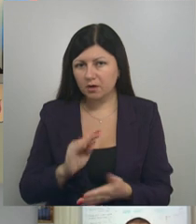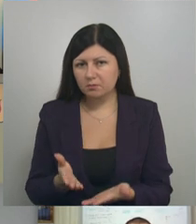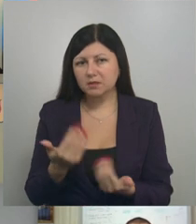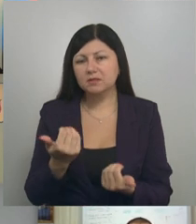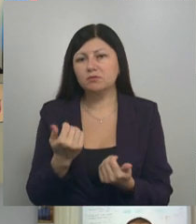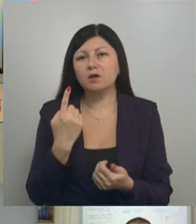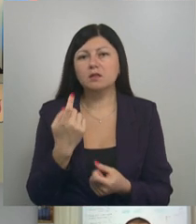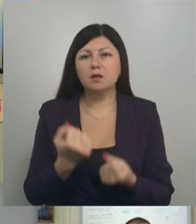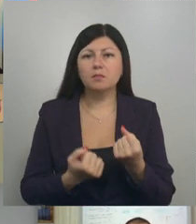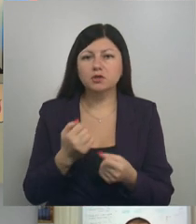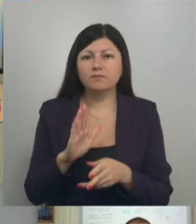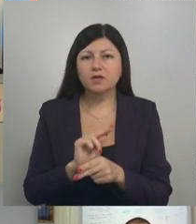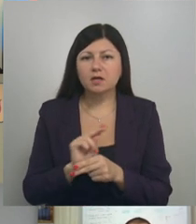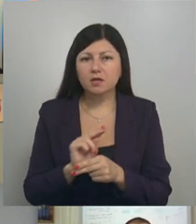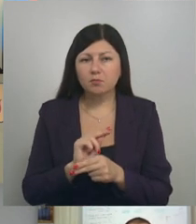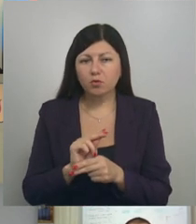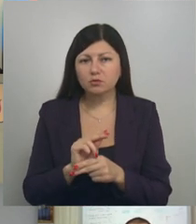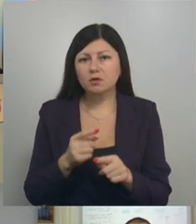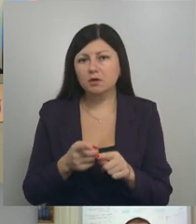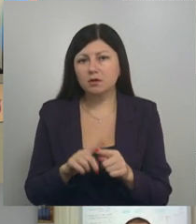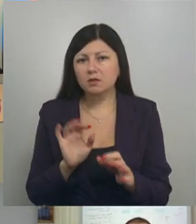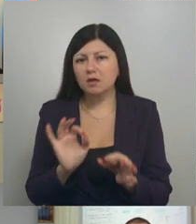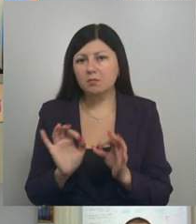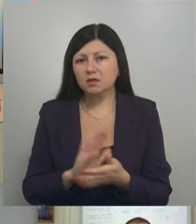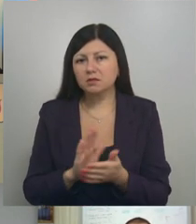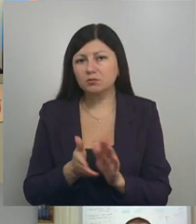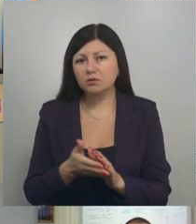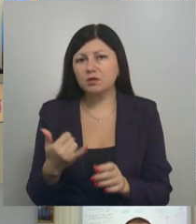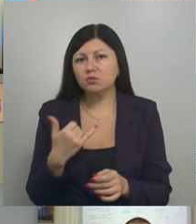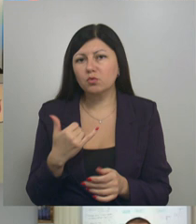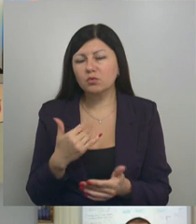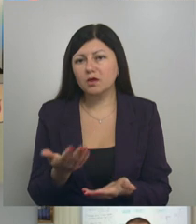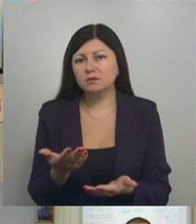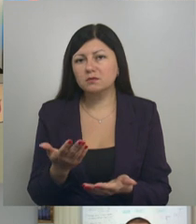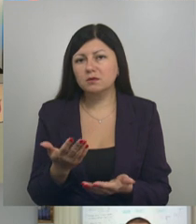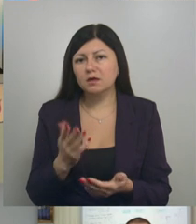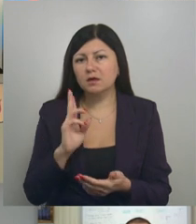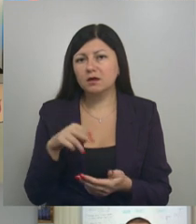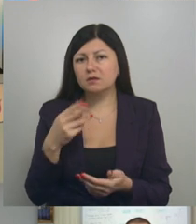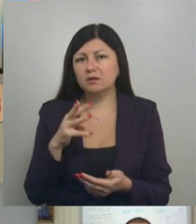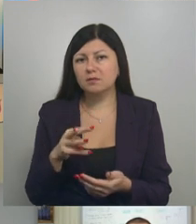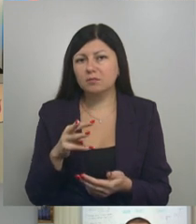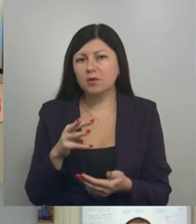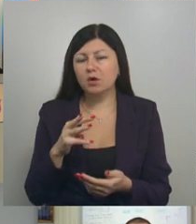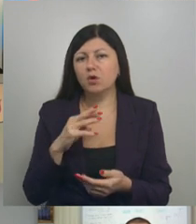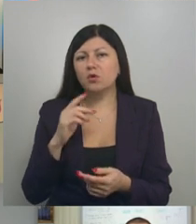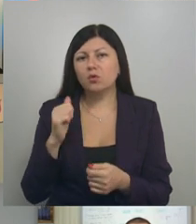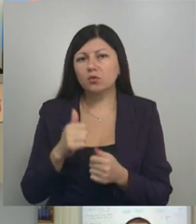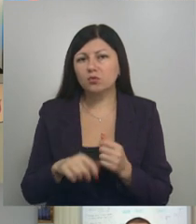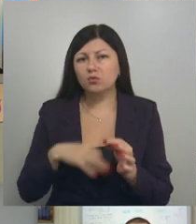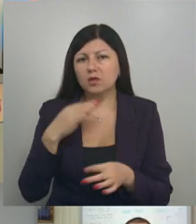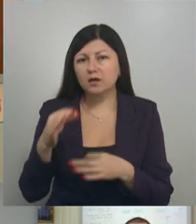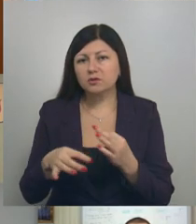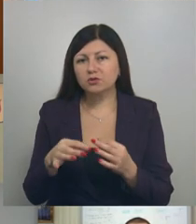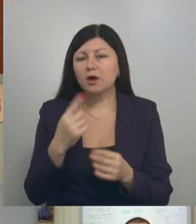машина в ремонте. То есть, это нормальная ситуация. Они же у нас КДМ-ки круглогодичные. Одна, согласен. Но